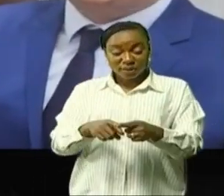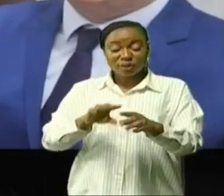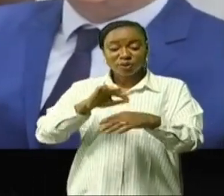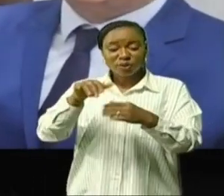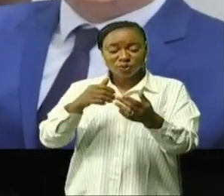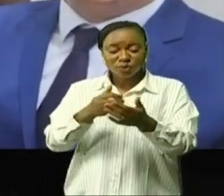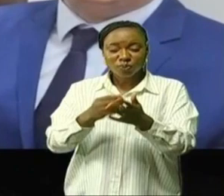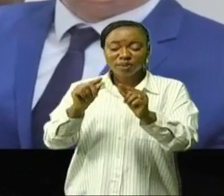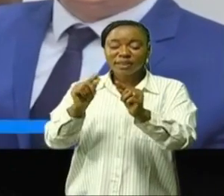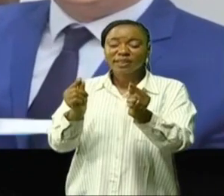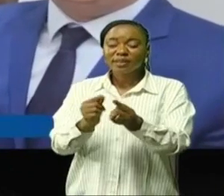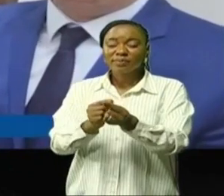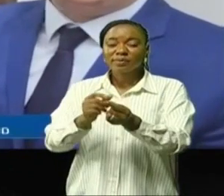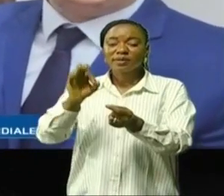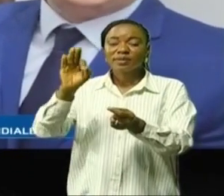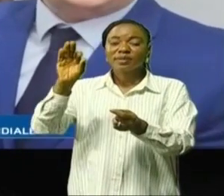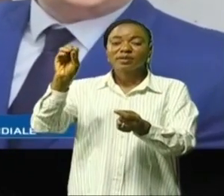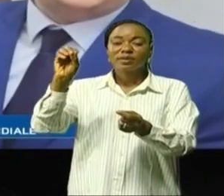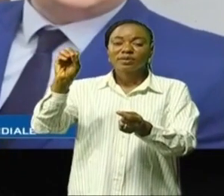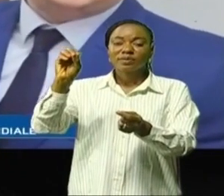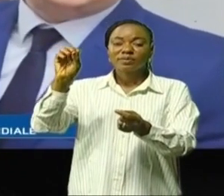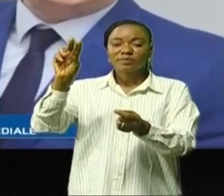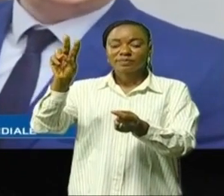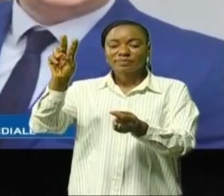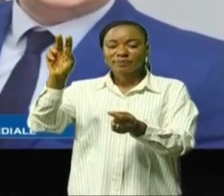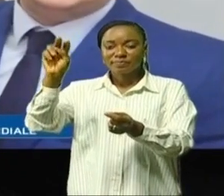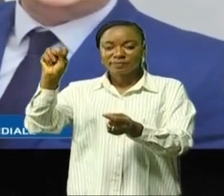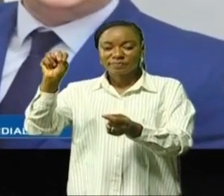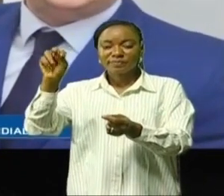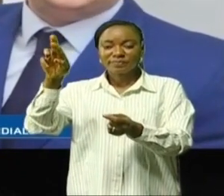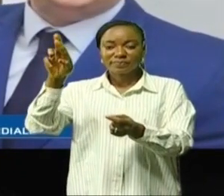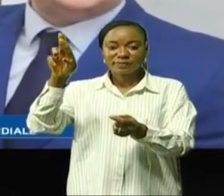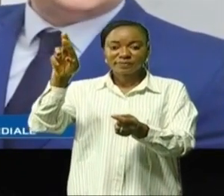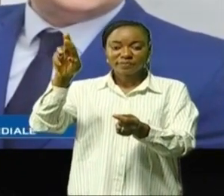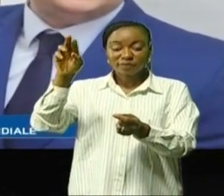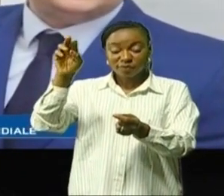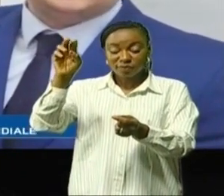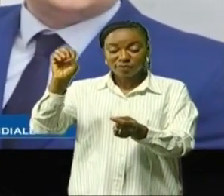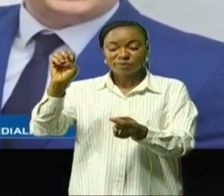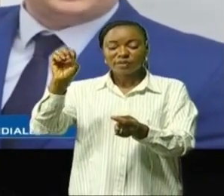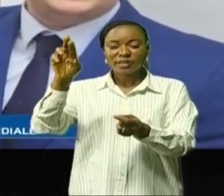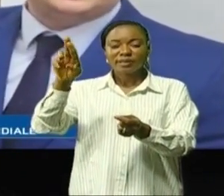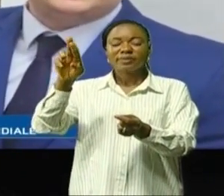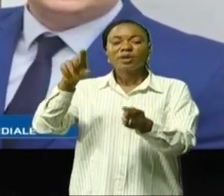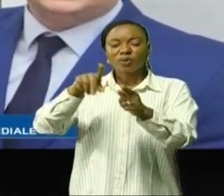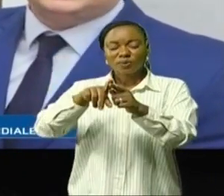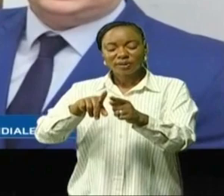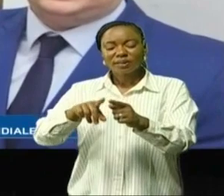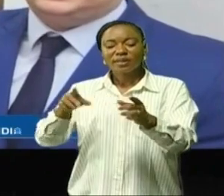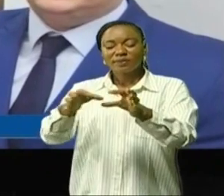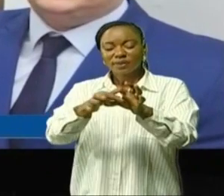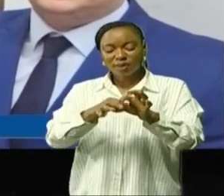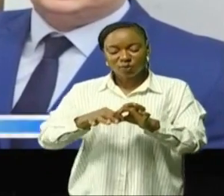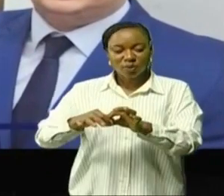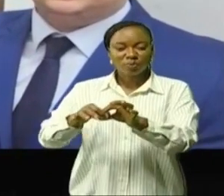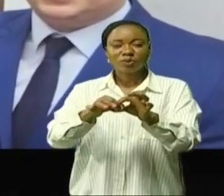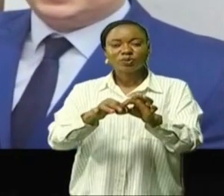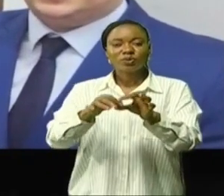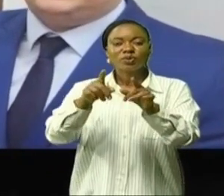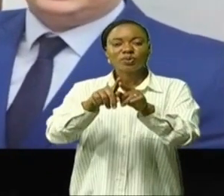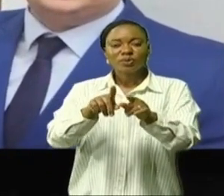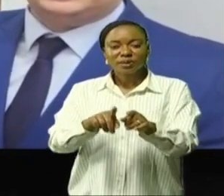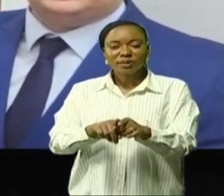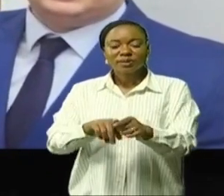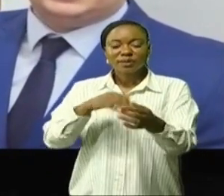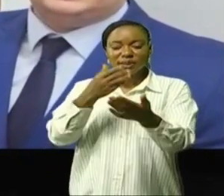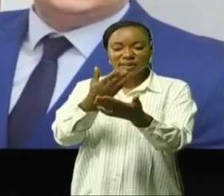pour les efforts à accomplir durant cette mission pour leur collaboration et si on est